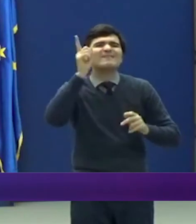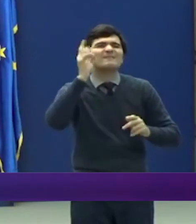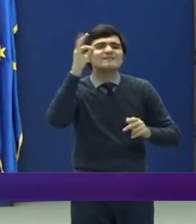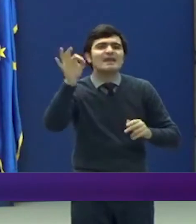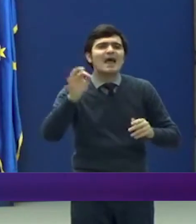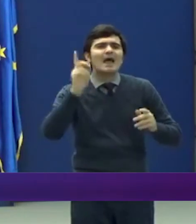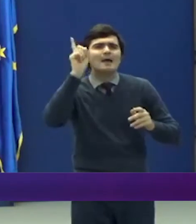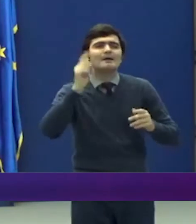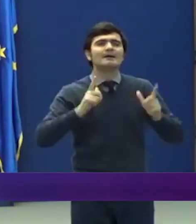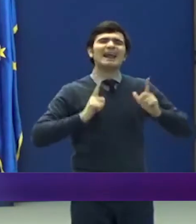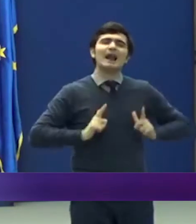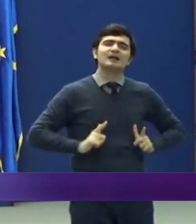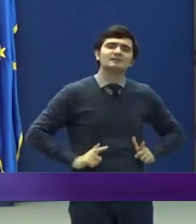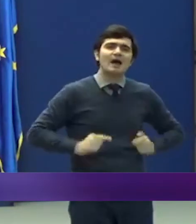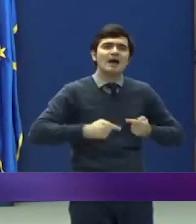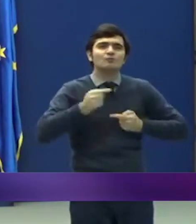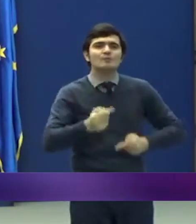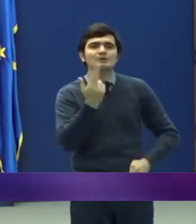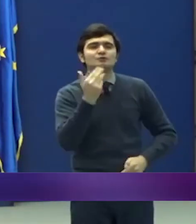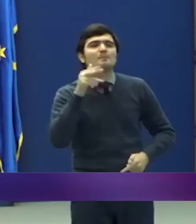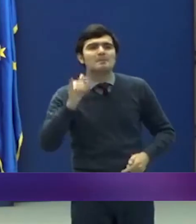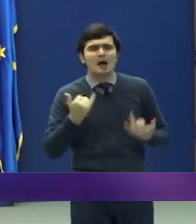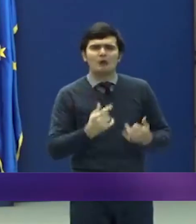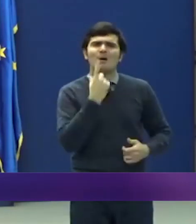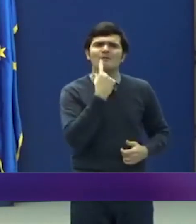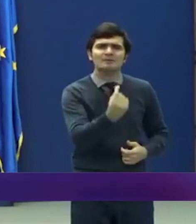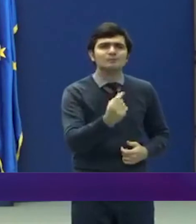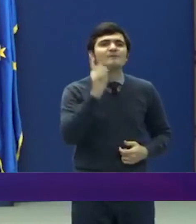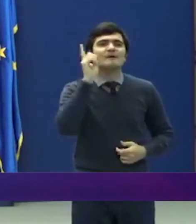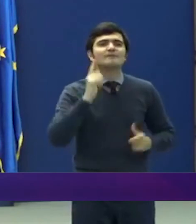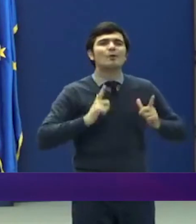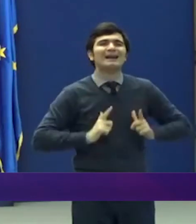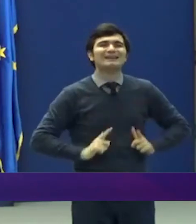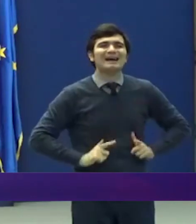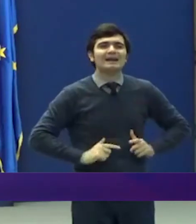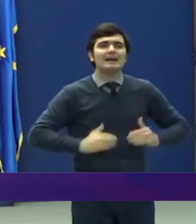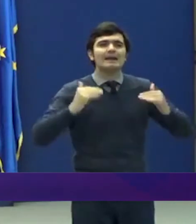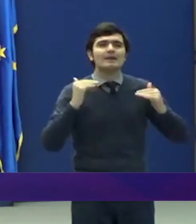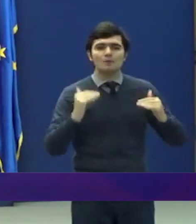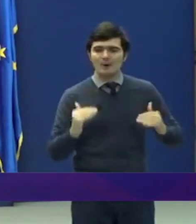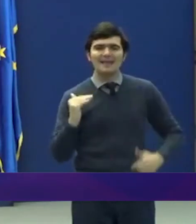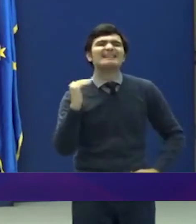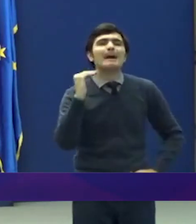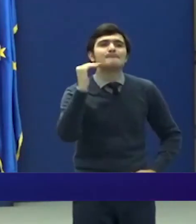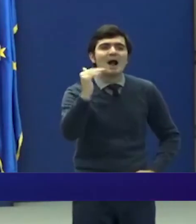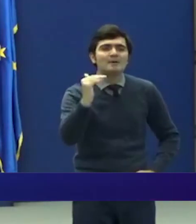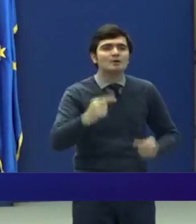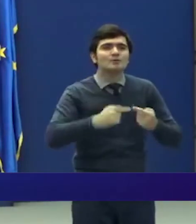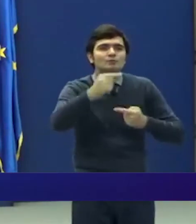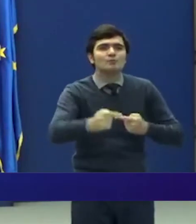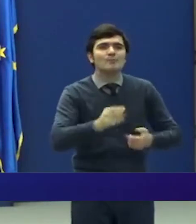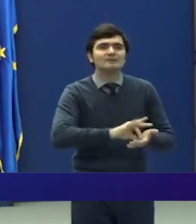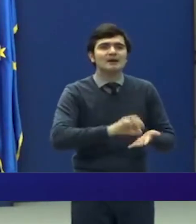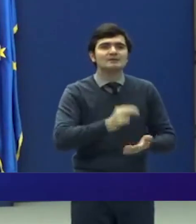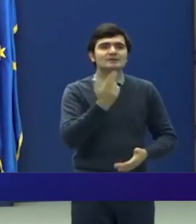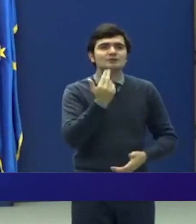15 mai. Vă răspund acum public, relaxarea va fi graduală, iar după data de 15 mai trebuie să fim